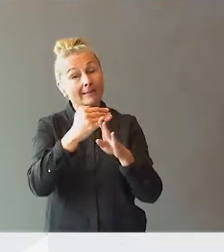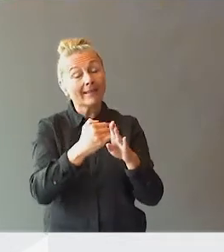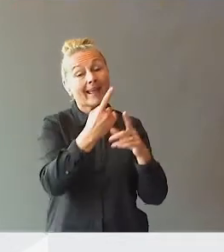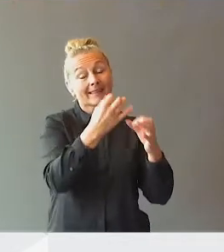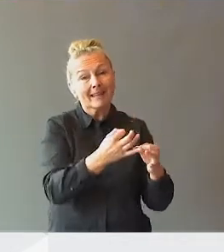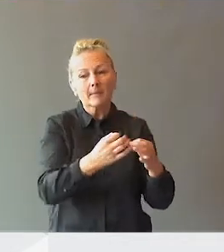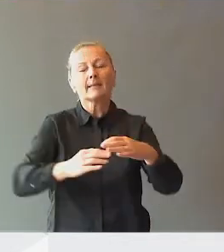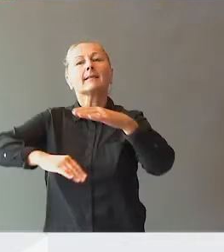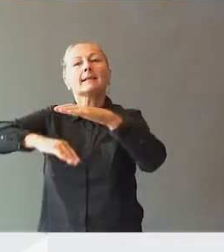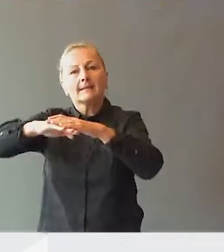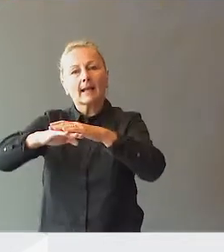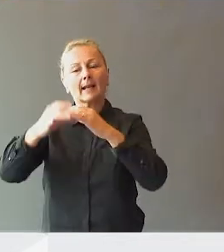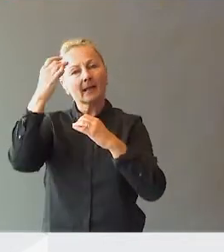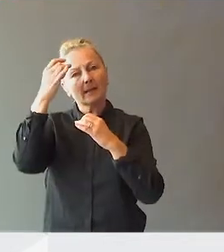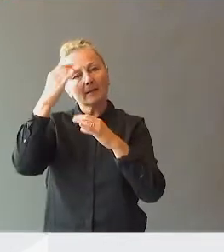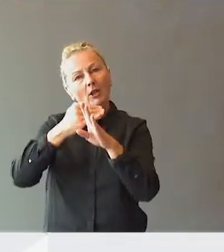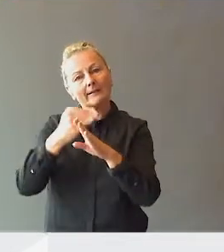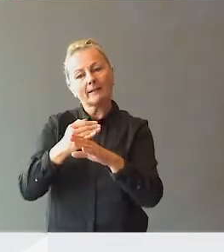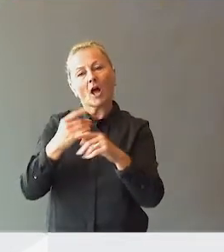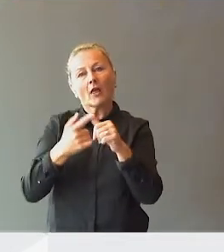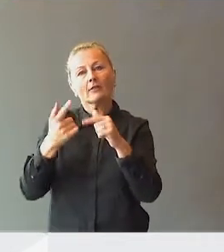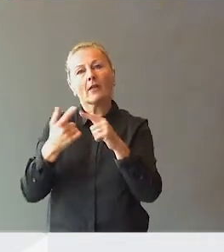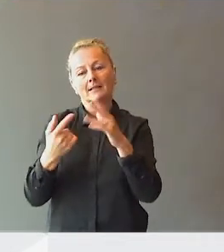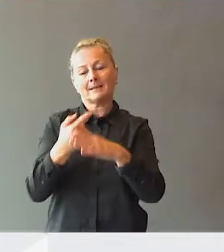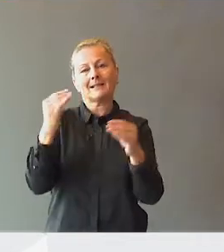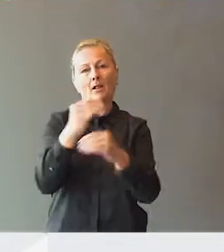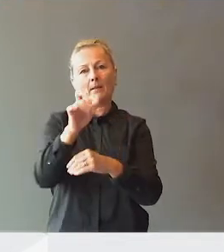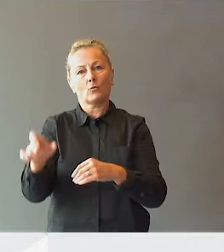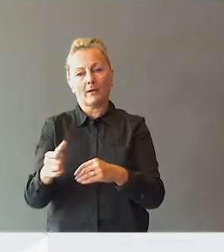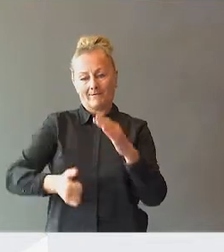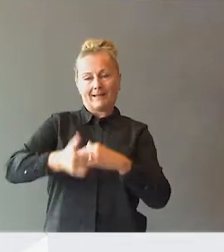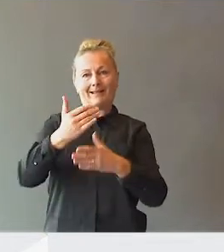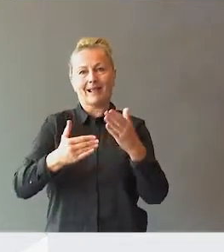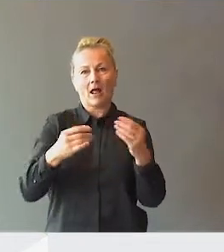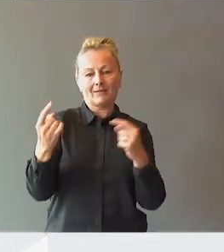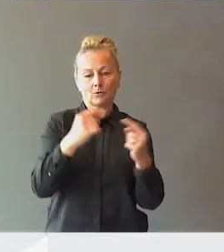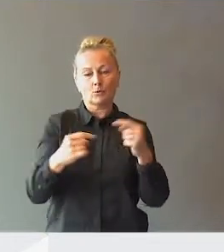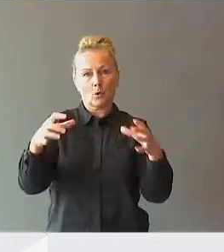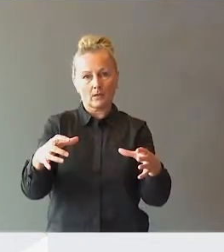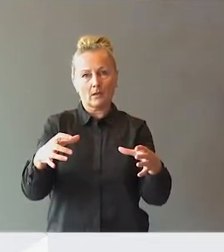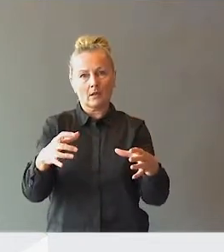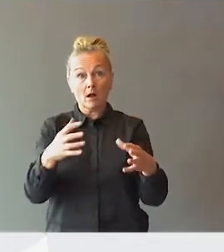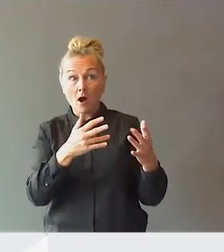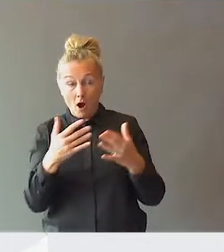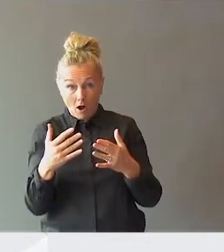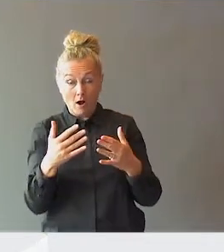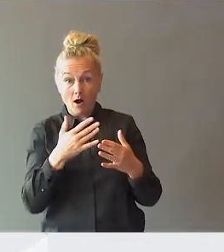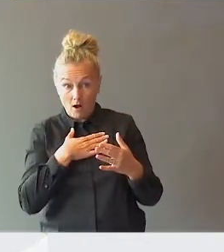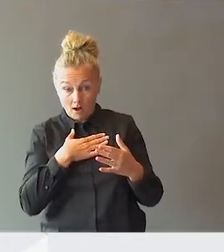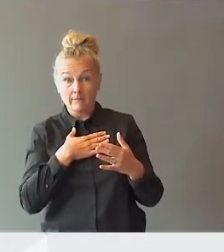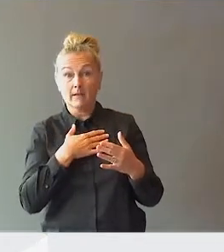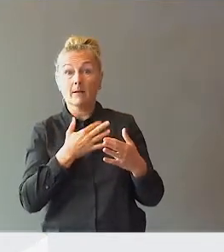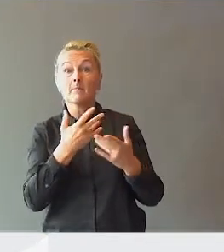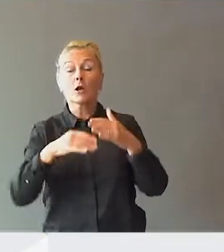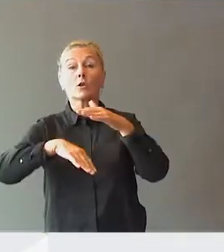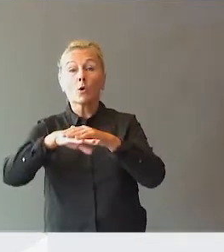noe en ting, men tilstrekkelig kvalitet, altså antallet spesialpedagoger, er jo en viktig del av denne diskusjonen. Har vi mange nok, og utdanner vi mange nok?